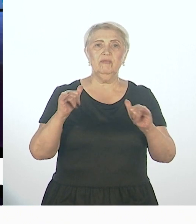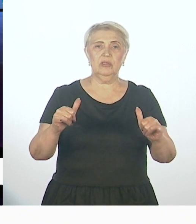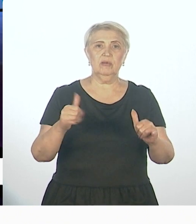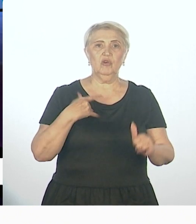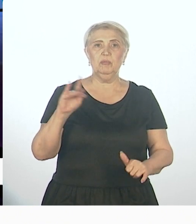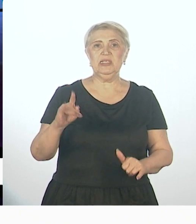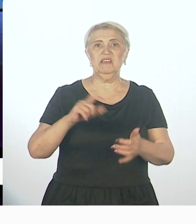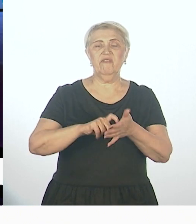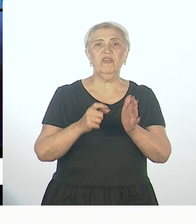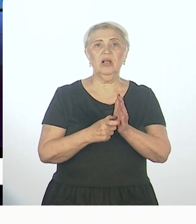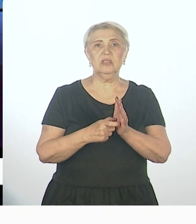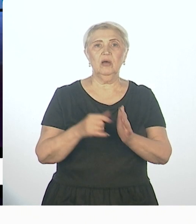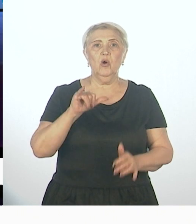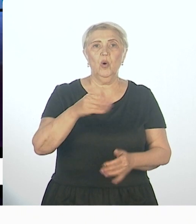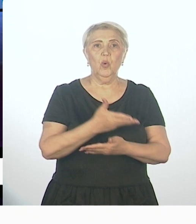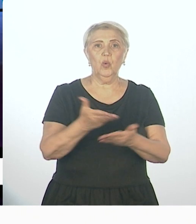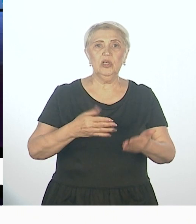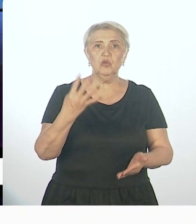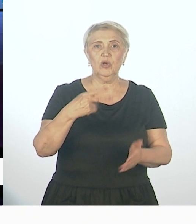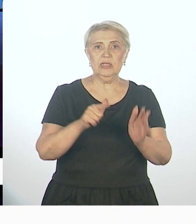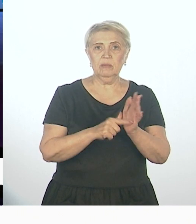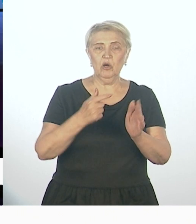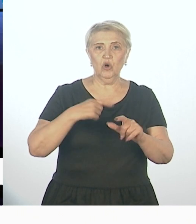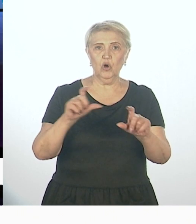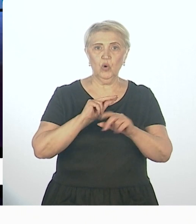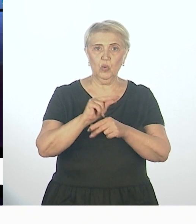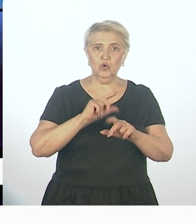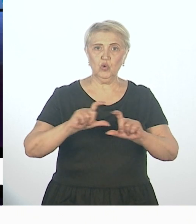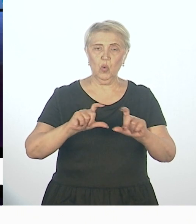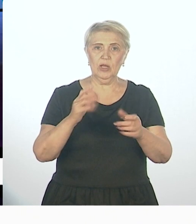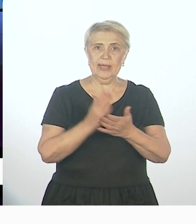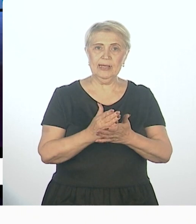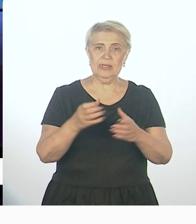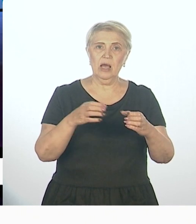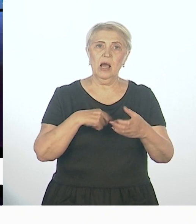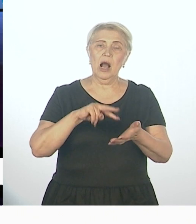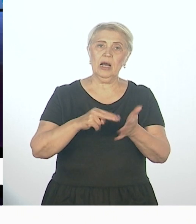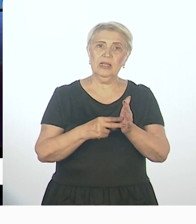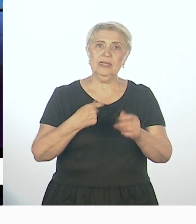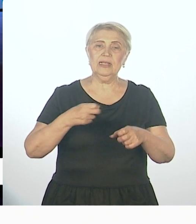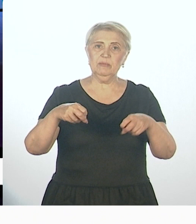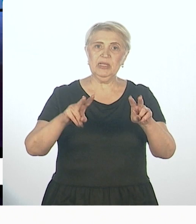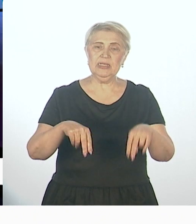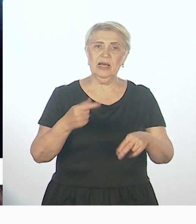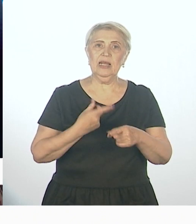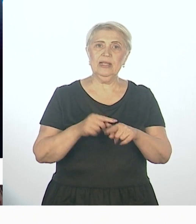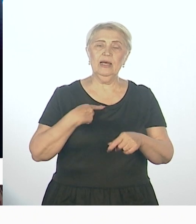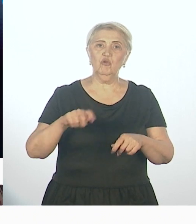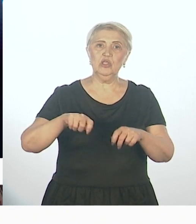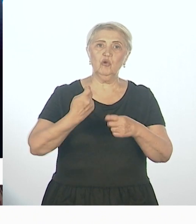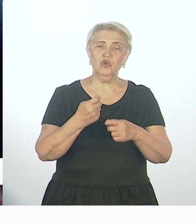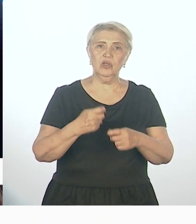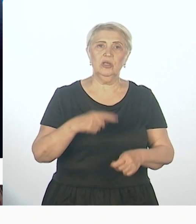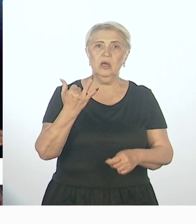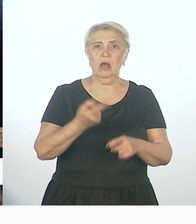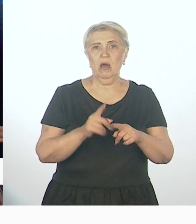усвоению программ. Так вот, у нас в 47-й школе работает ресурсный класс для детей с нарушениями развития. И это тоже